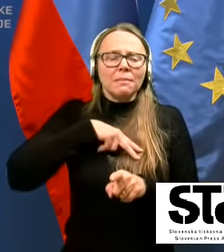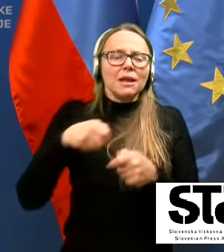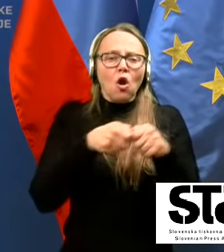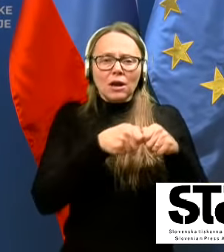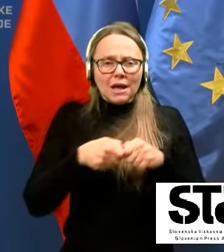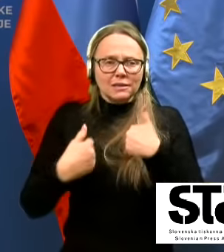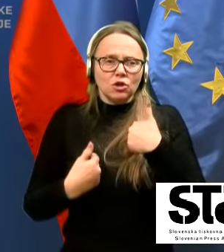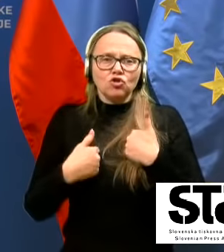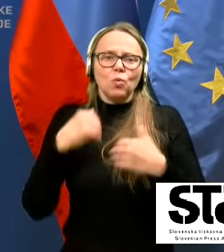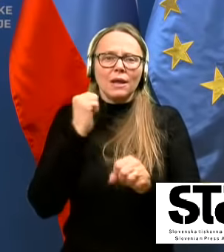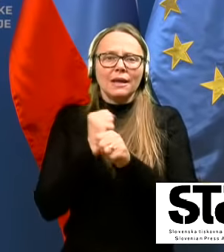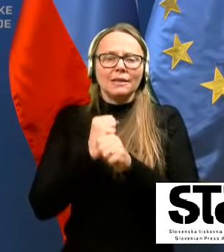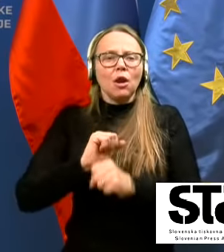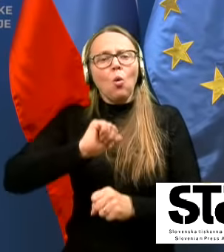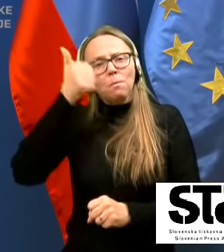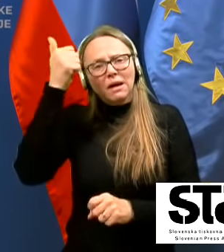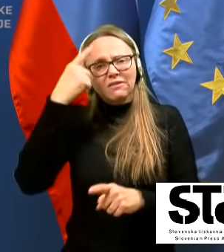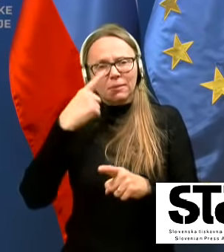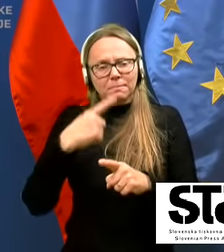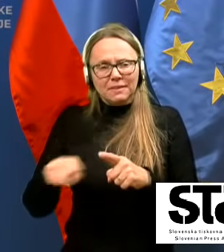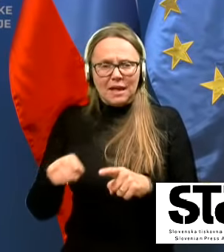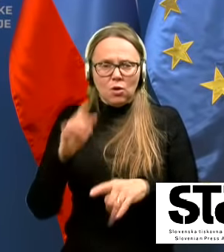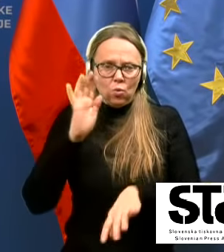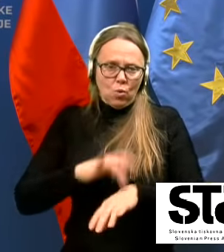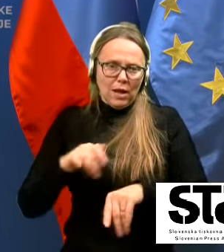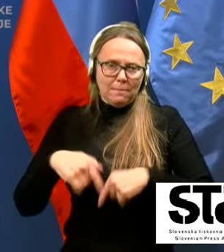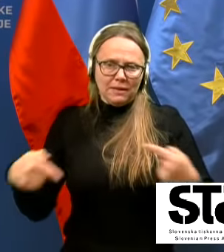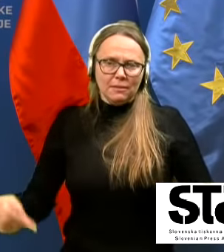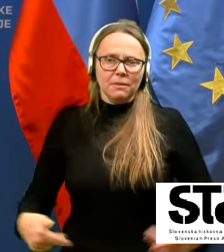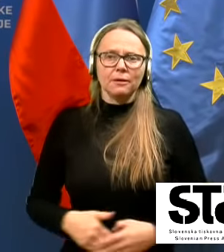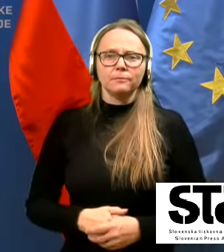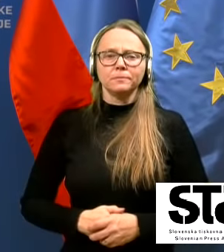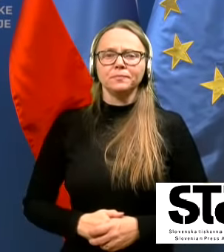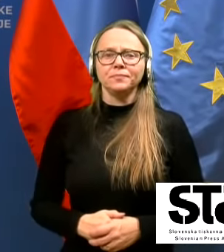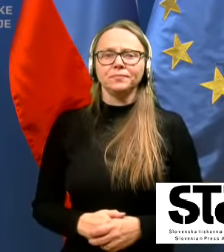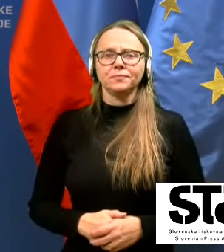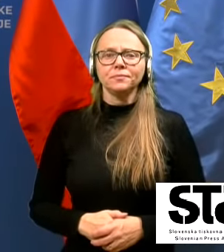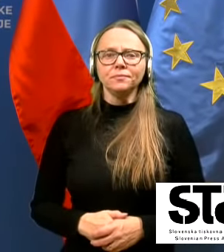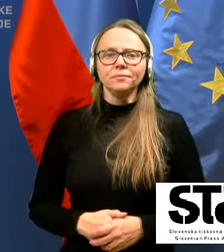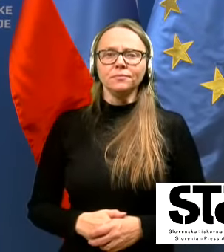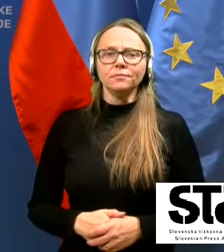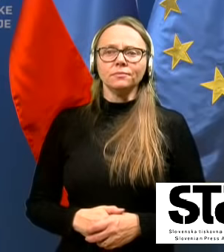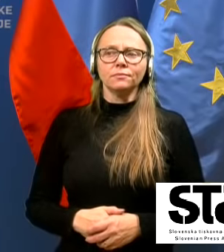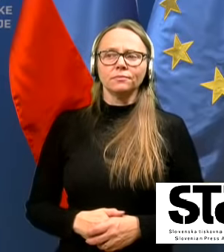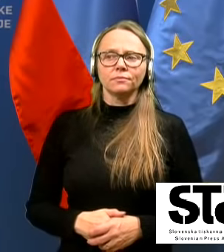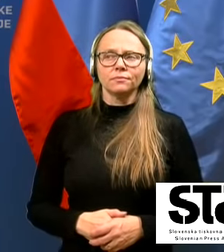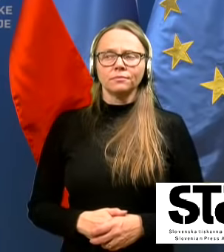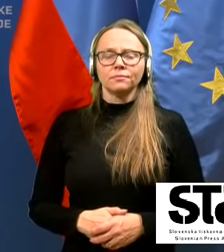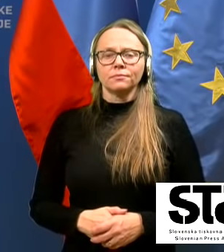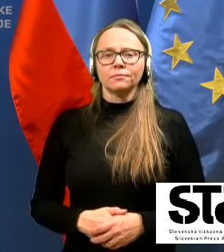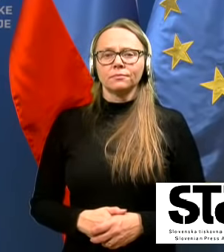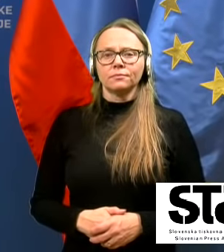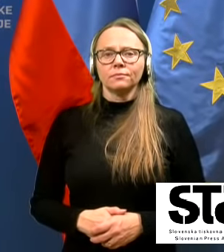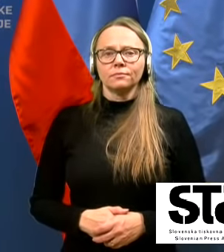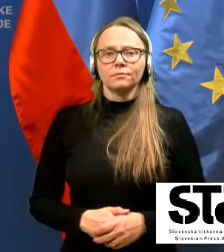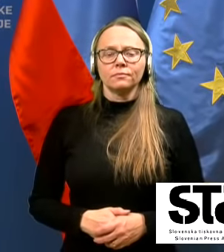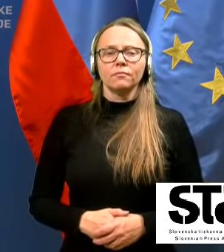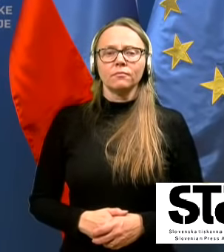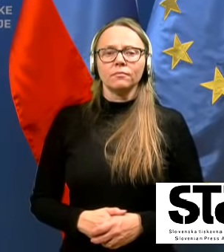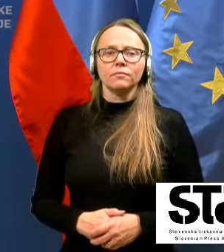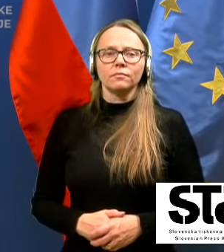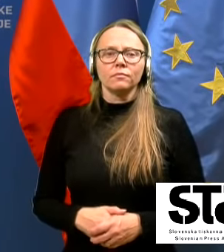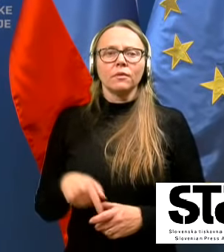delo v prvem valu. In to je pač nujno